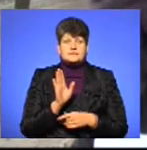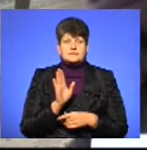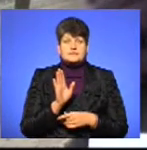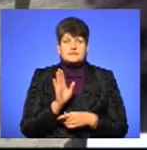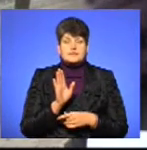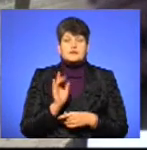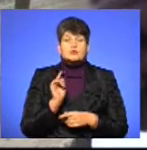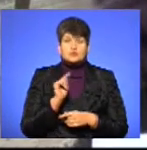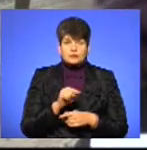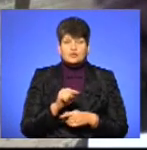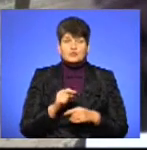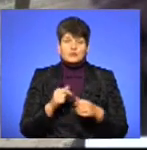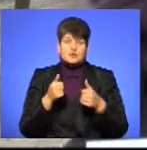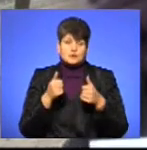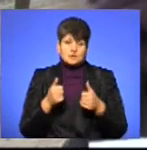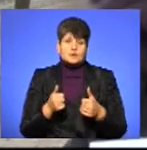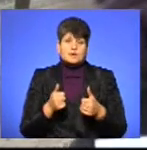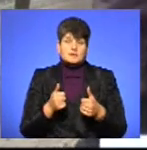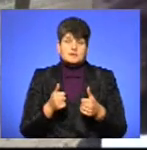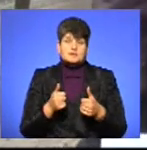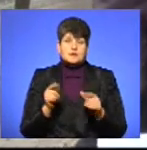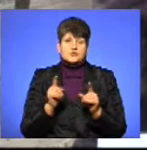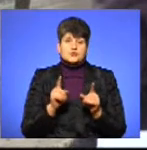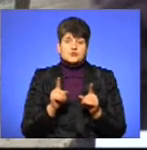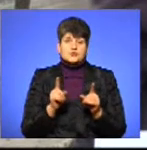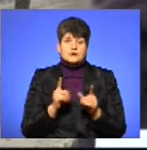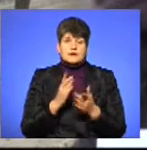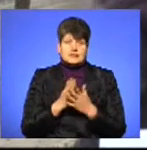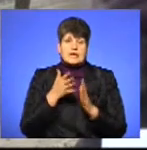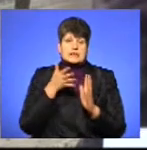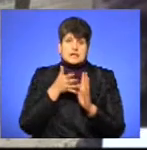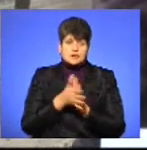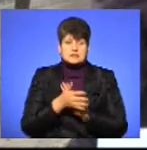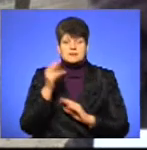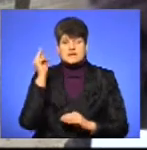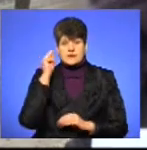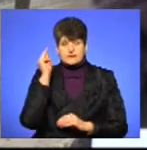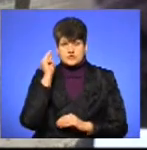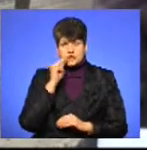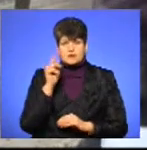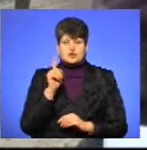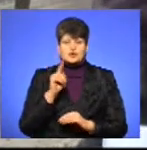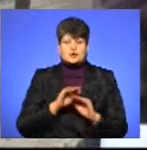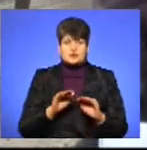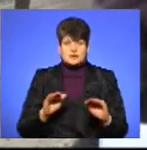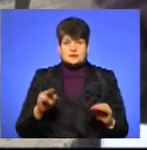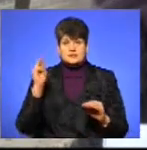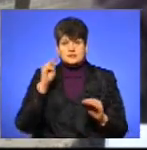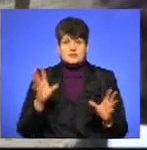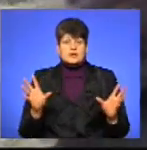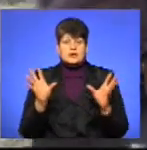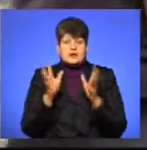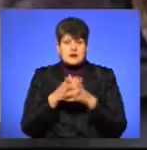Саме тому і добре, що є інклюзивне навчання, що діти вчаться зі